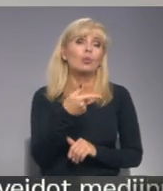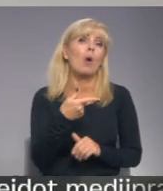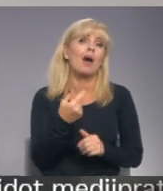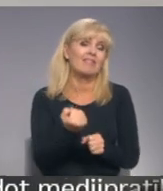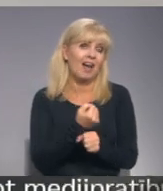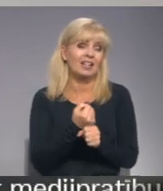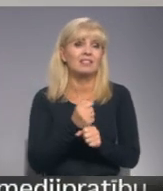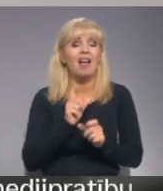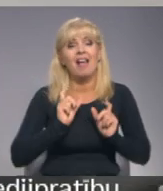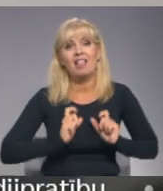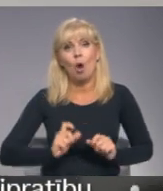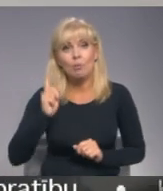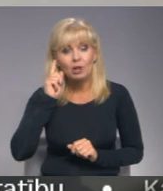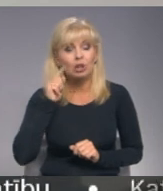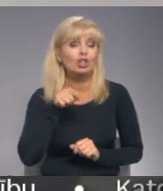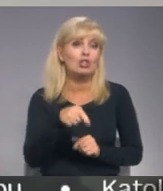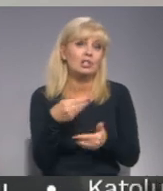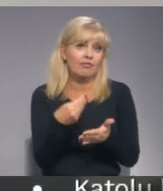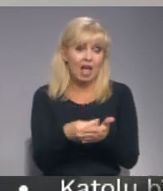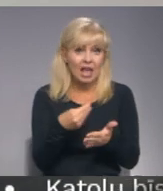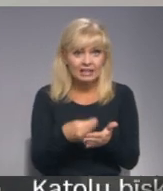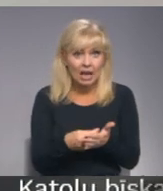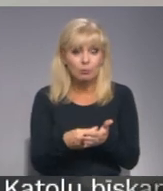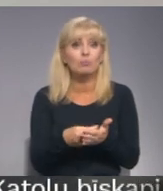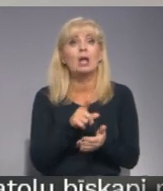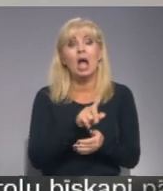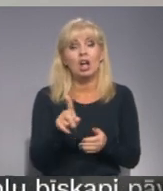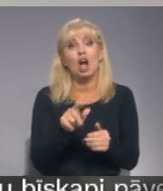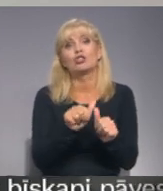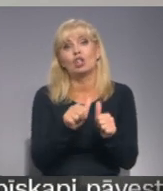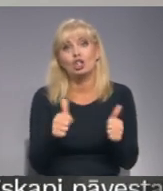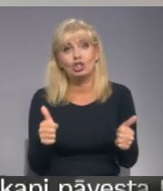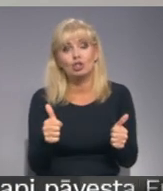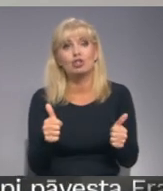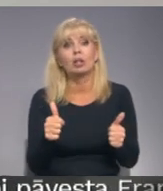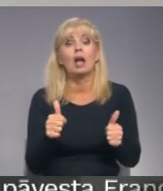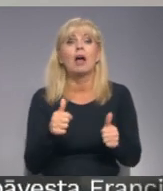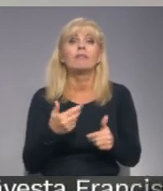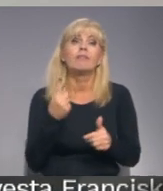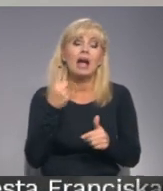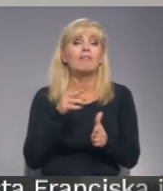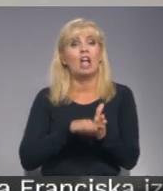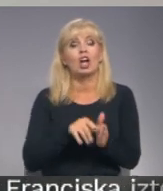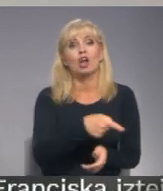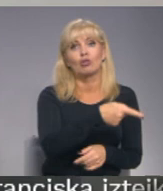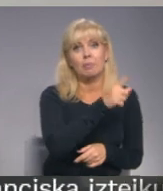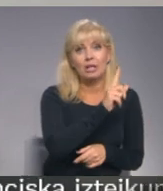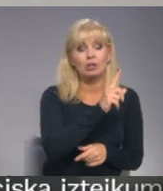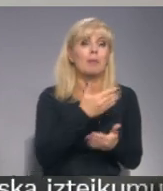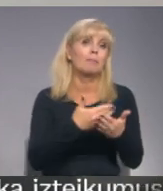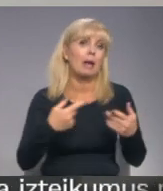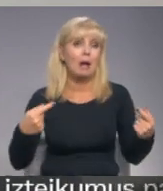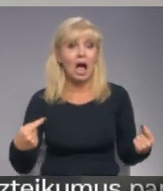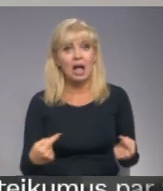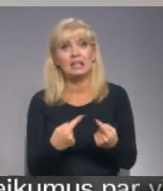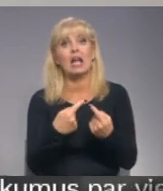Šis ir tas vērtējumais aspekts, kas arī izšķir šo vai nu brīdinājumu, vai nu attiecīgi